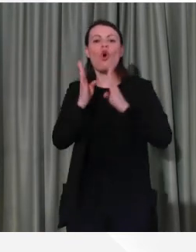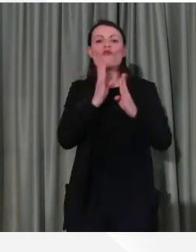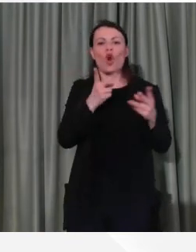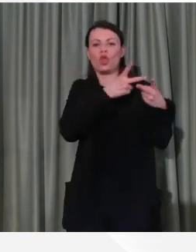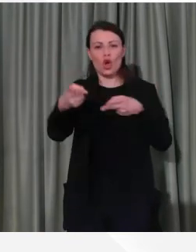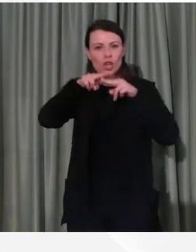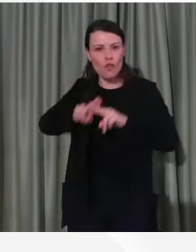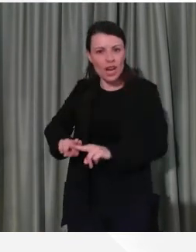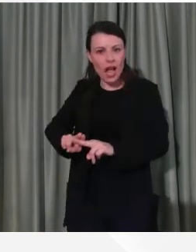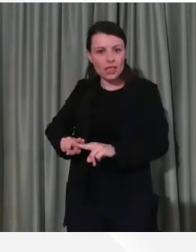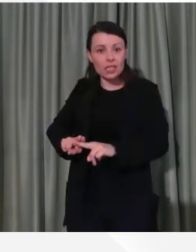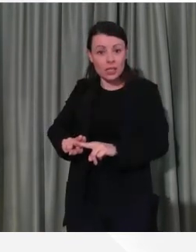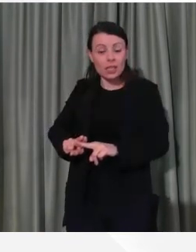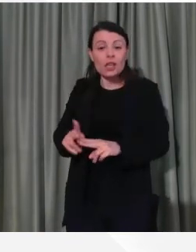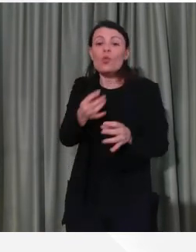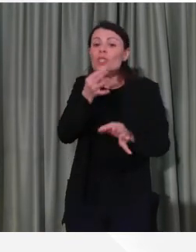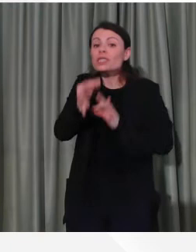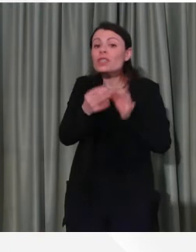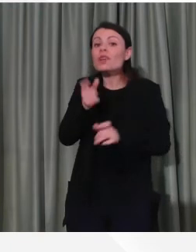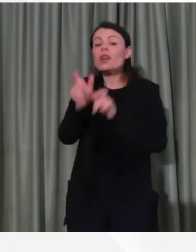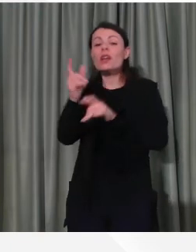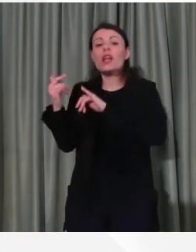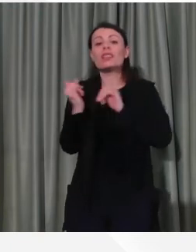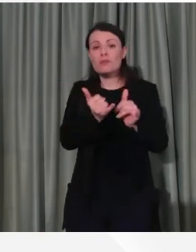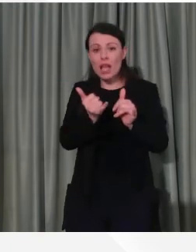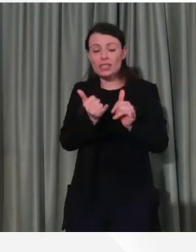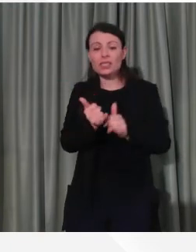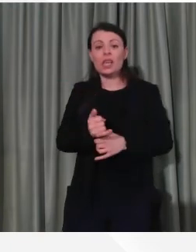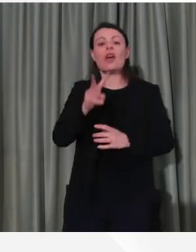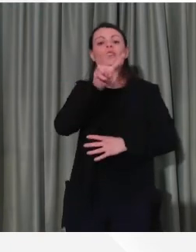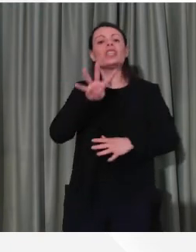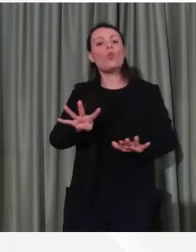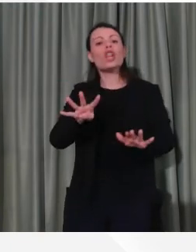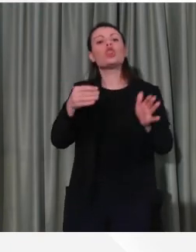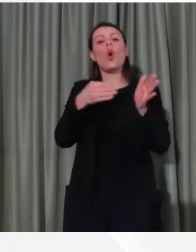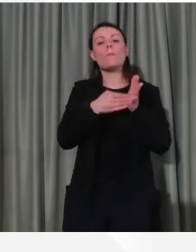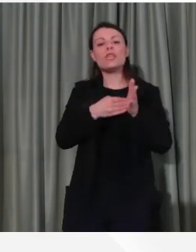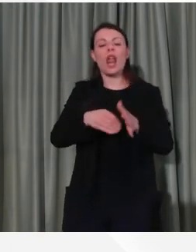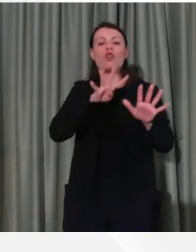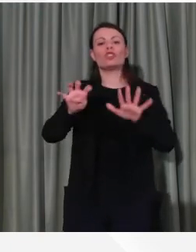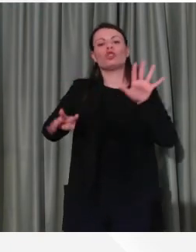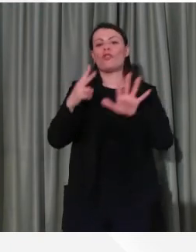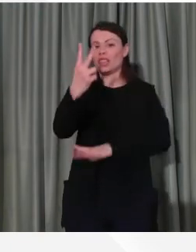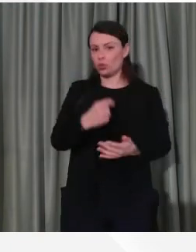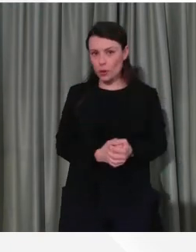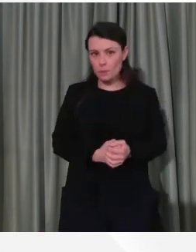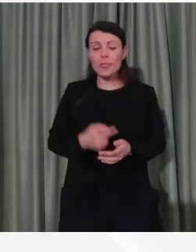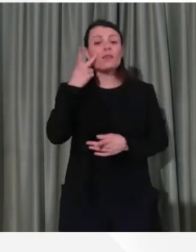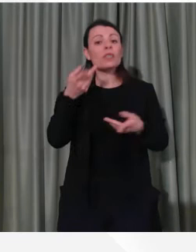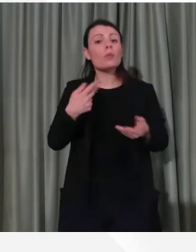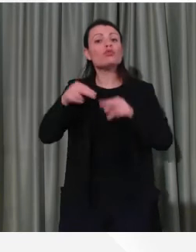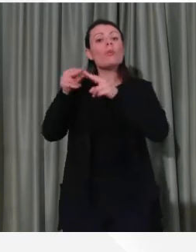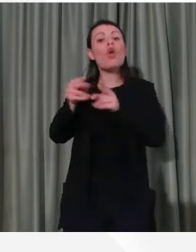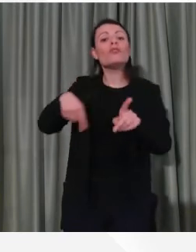dato estremamente positivo e dimessi 24.992. Andiamo a vedere adesso i dati per provincia,